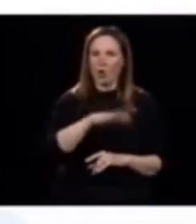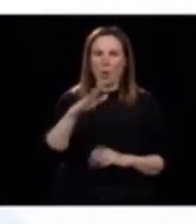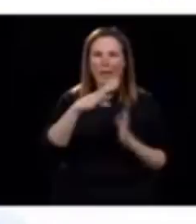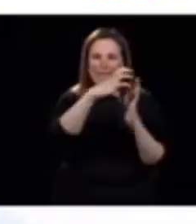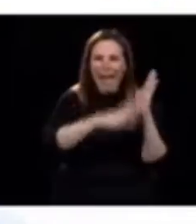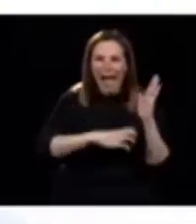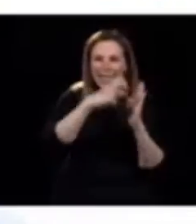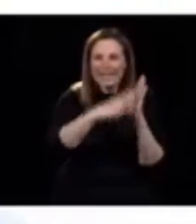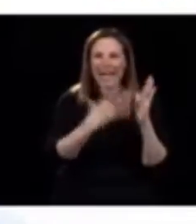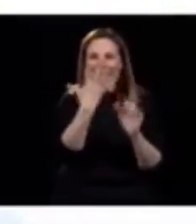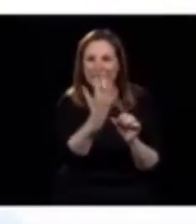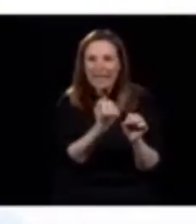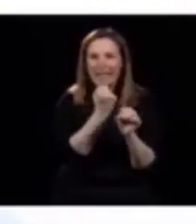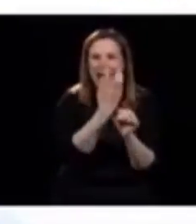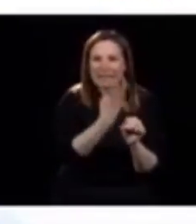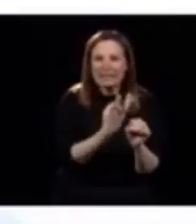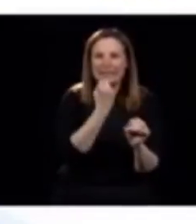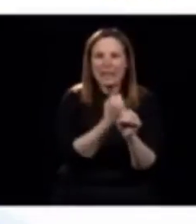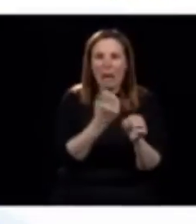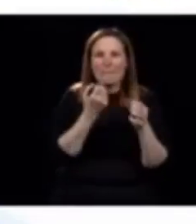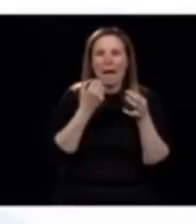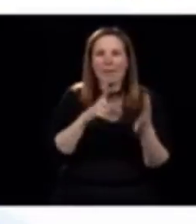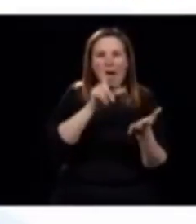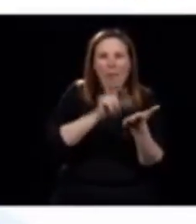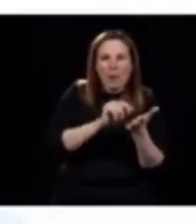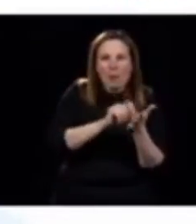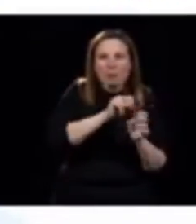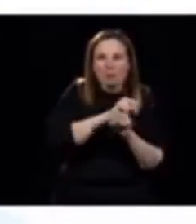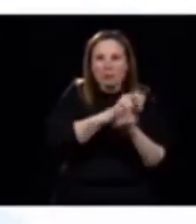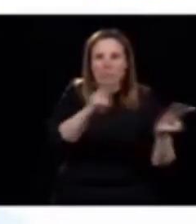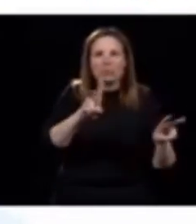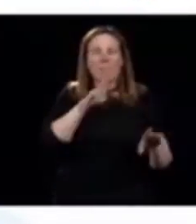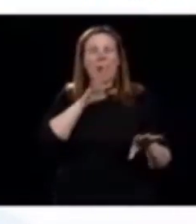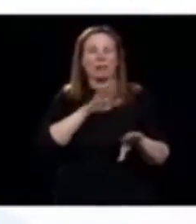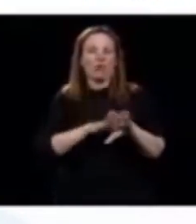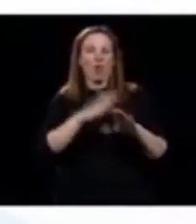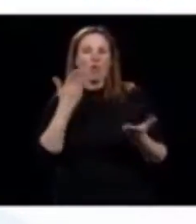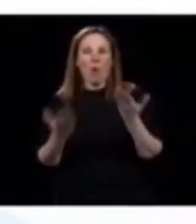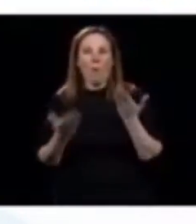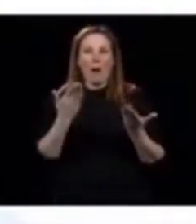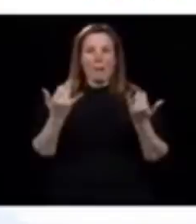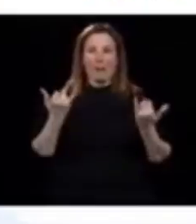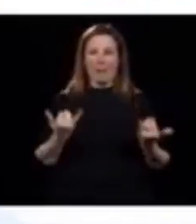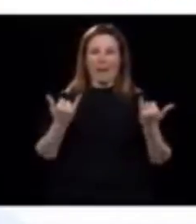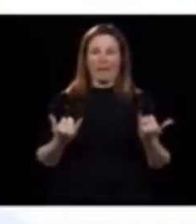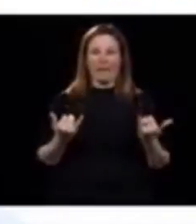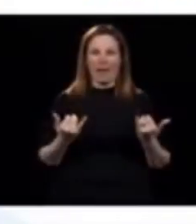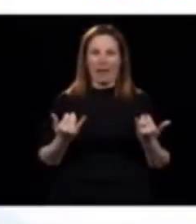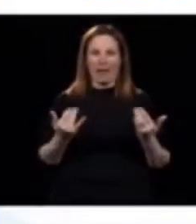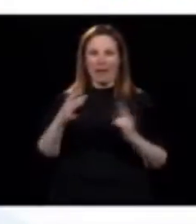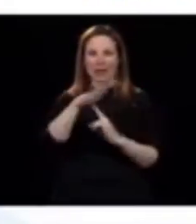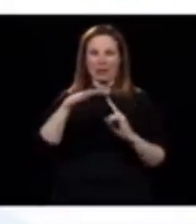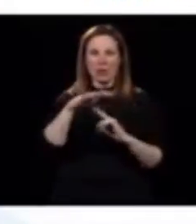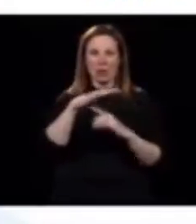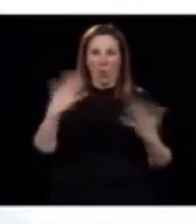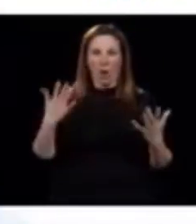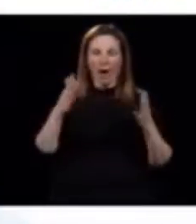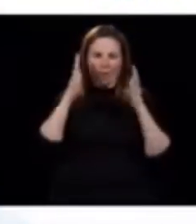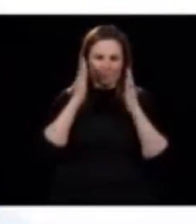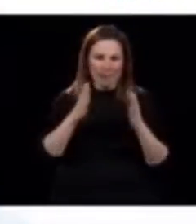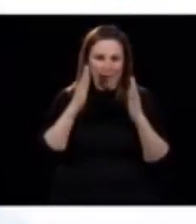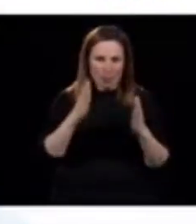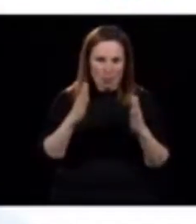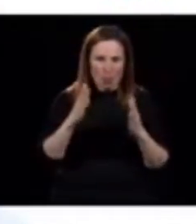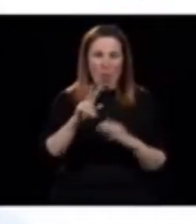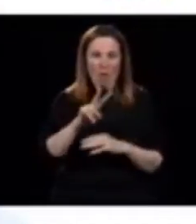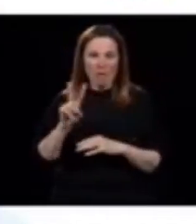publiés pendant cinq, six ans à partir de maintenant. Ce qui m'importe, c'est qu'actuellement, la situation, elle est sérieuse. On a des morts. On